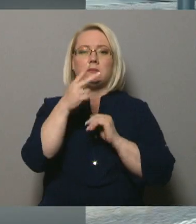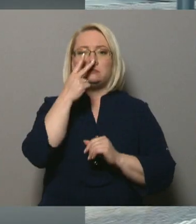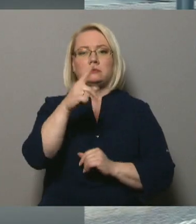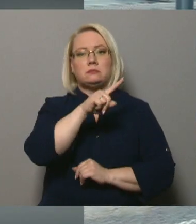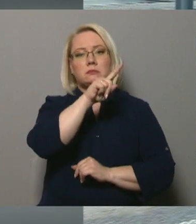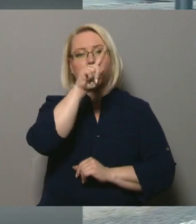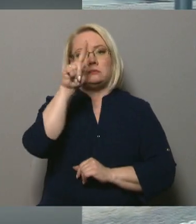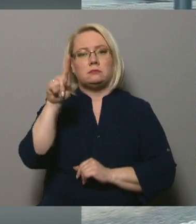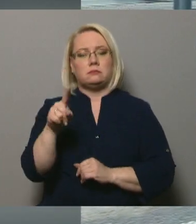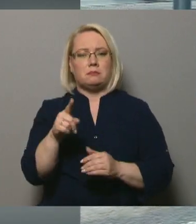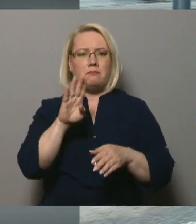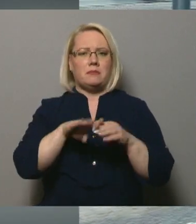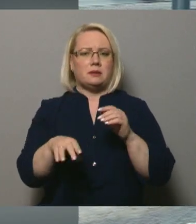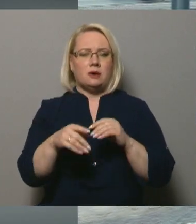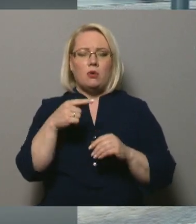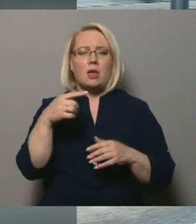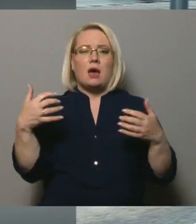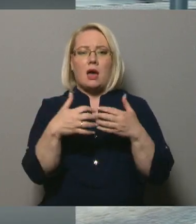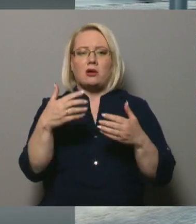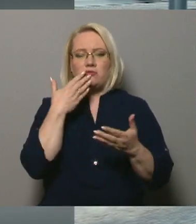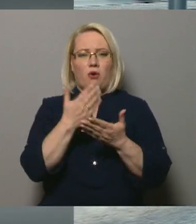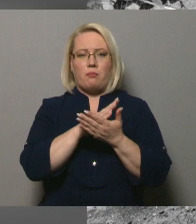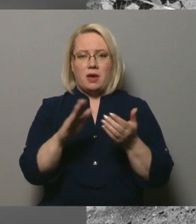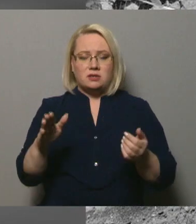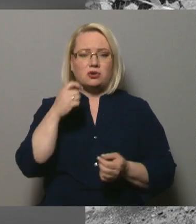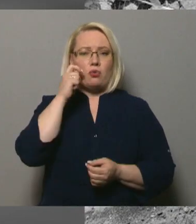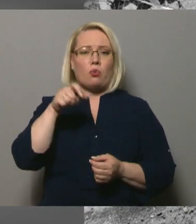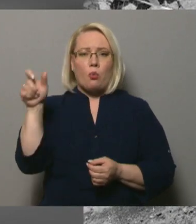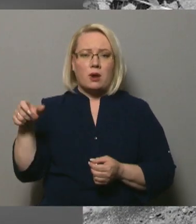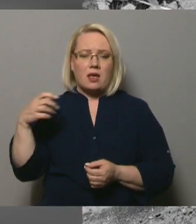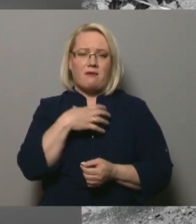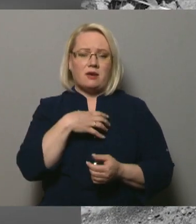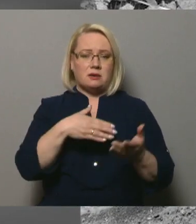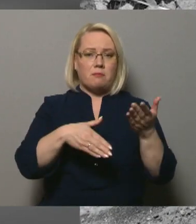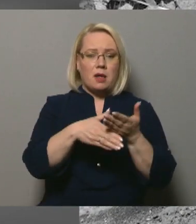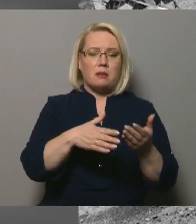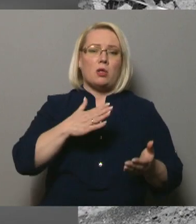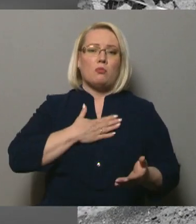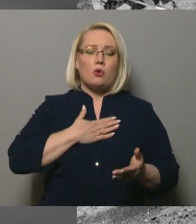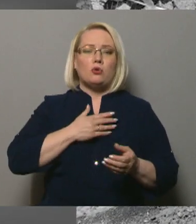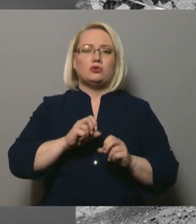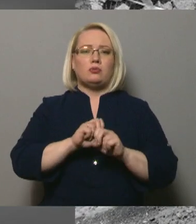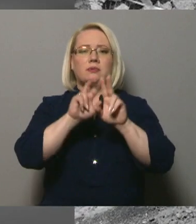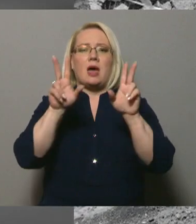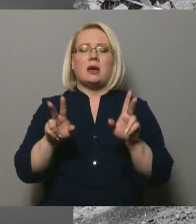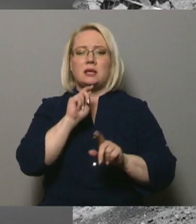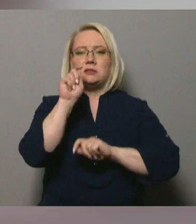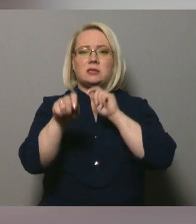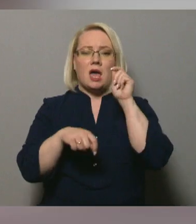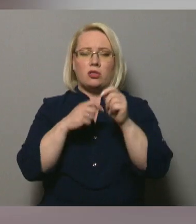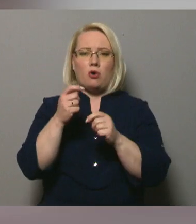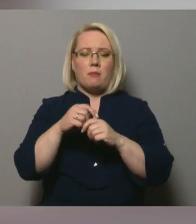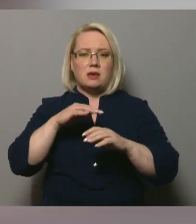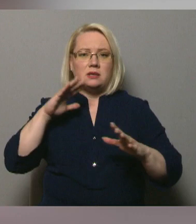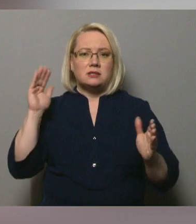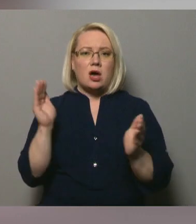Karš nav beidzies un cilvēkiem ukurēnā joprojām vajadzīgi palīdzība, mūsu dālsnē zidojumi nu pat esot sarukuši gandrīz par